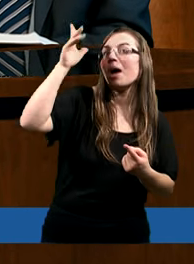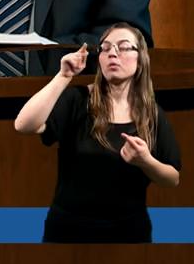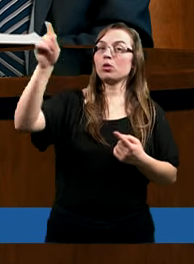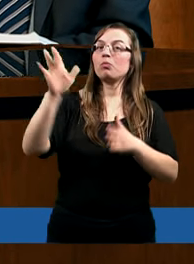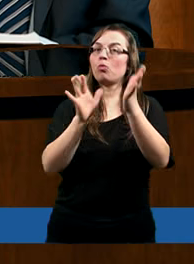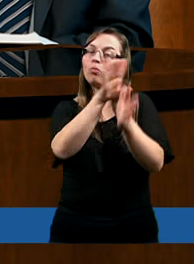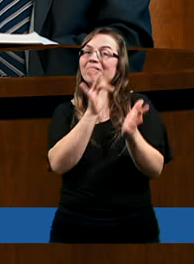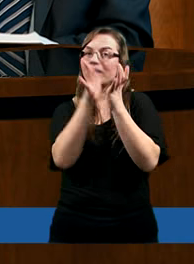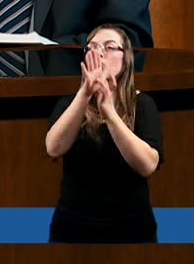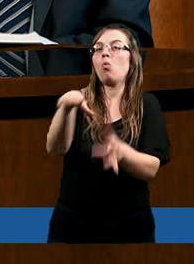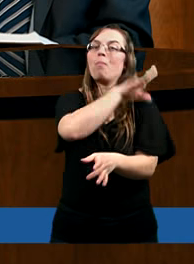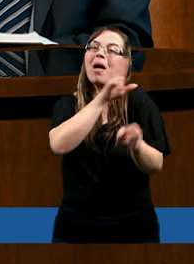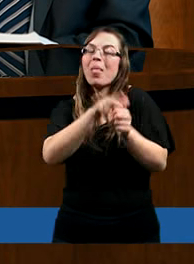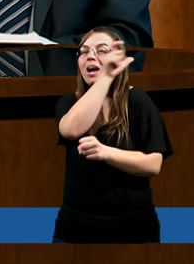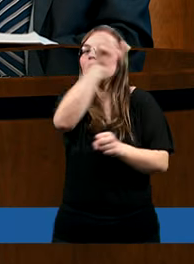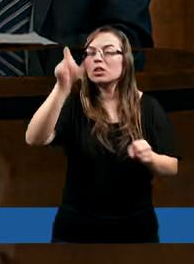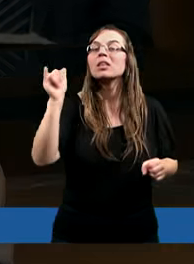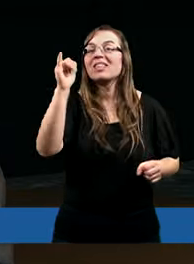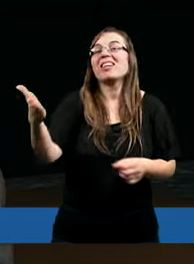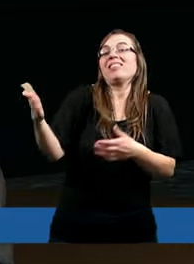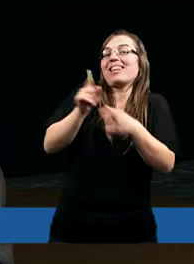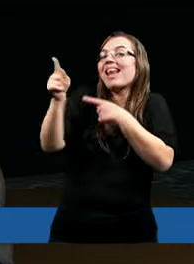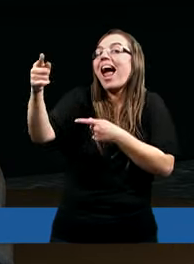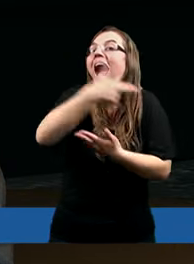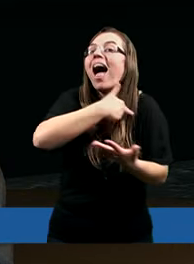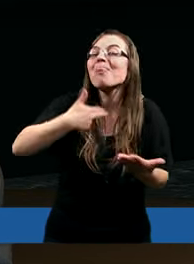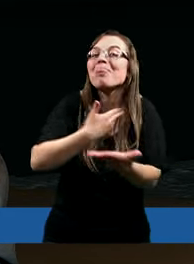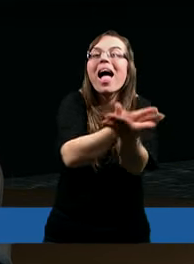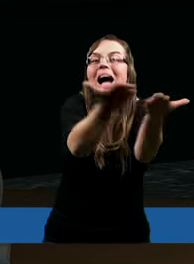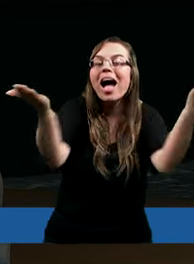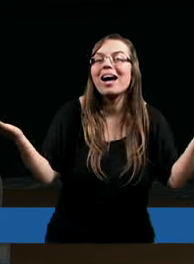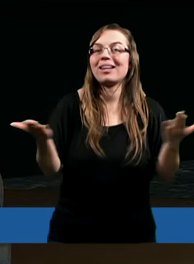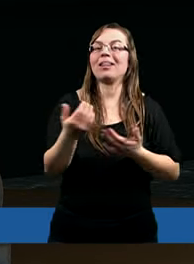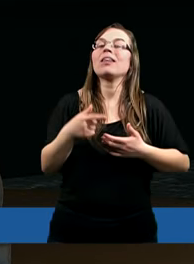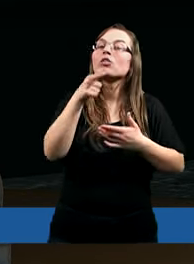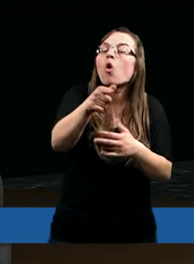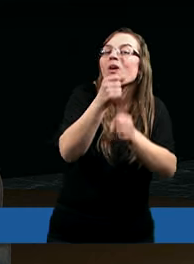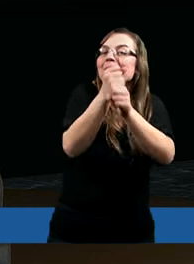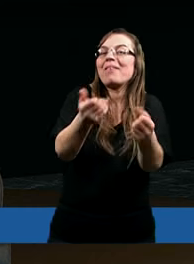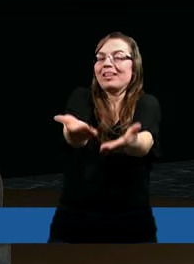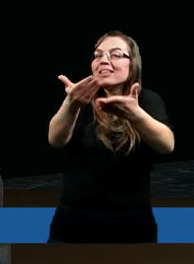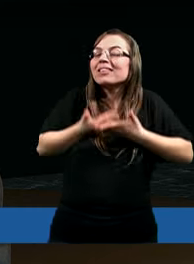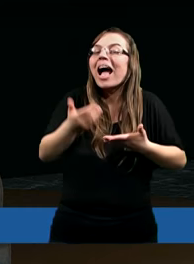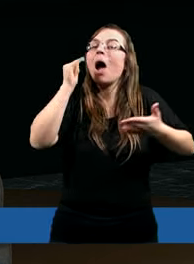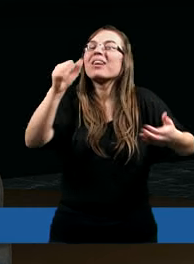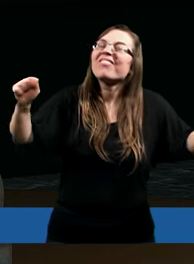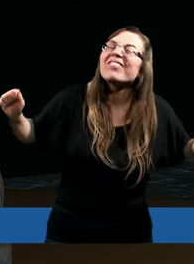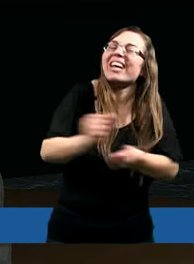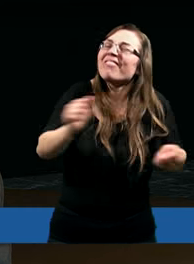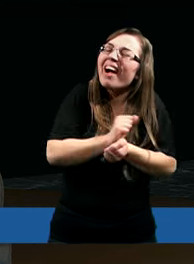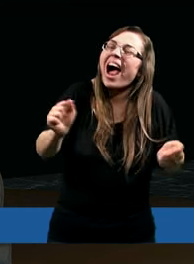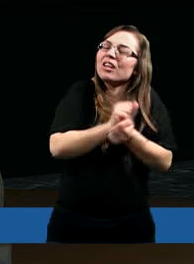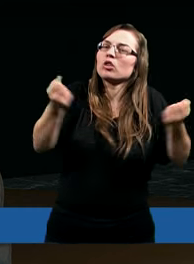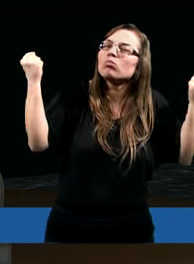umarł na krzyżu, tak cierpiał i że dla nas to zbawienie wywalczył,